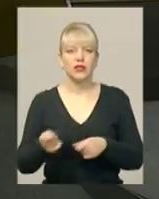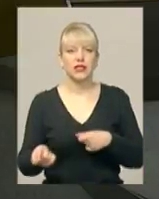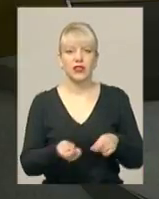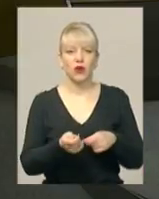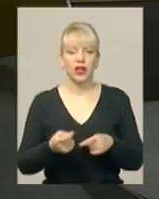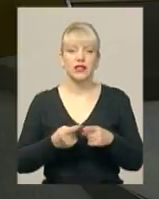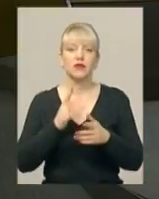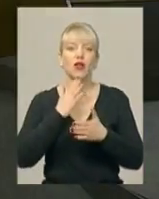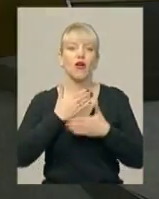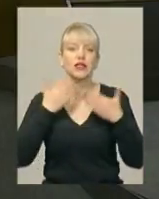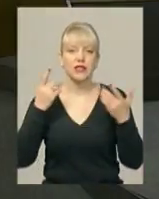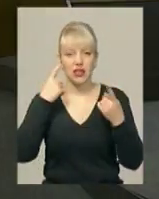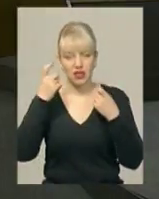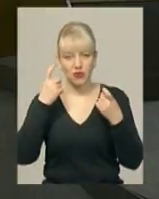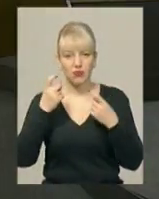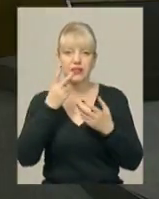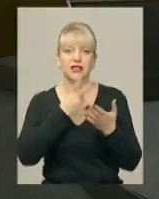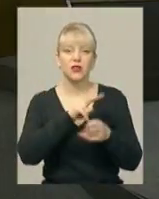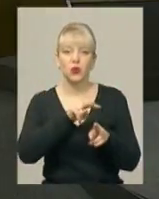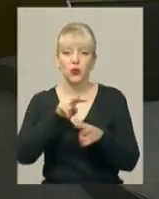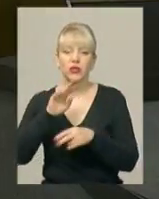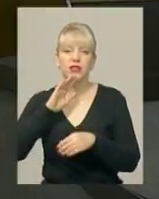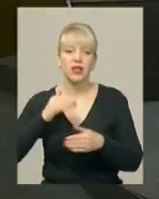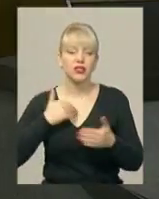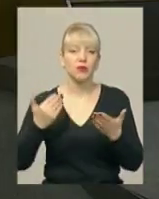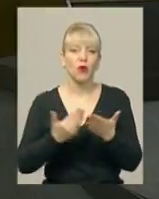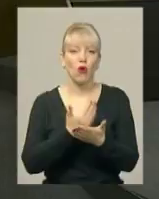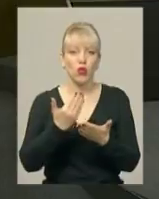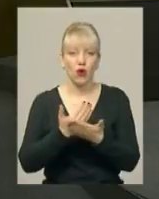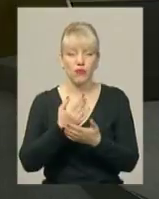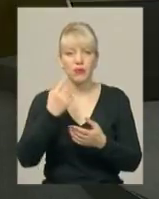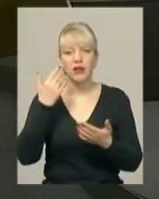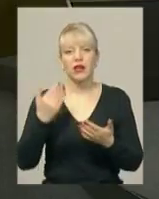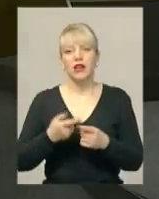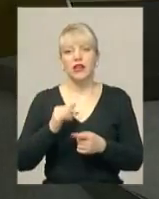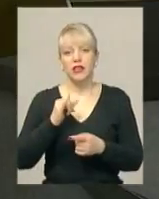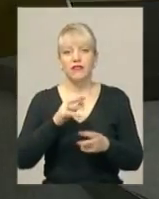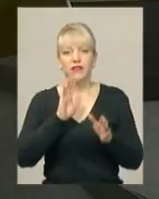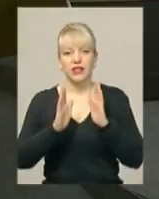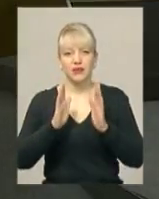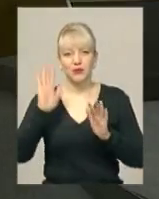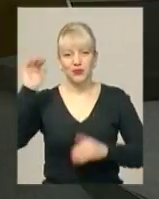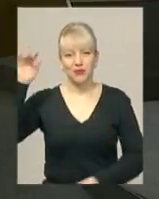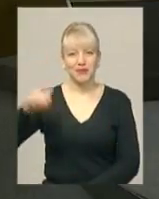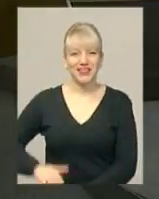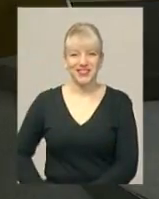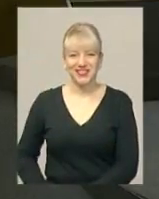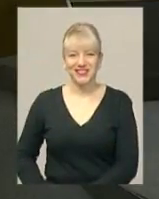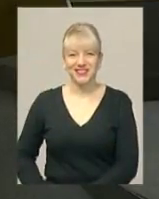Це була остання інформація у випуску. Слідкуйте за нашими оновленнями на офіційному сайті та сторінці у Фейсбук. Побачимось!